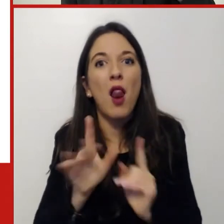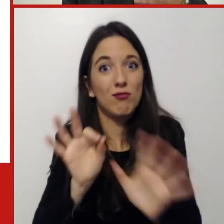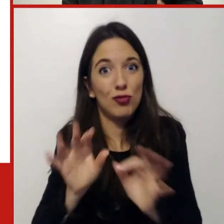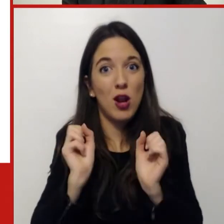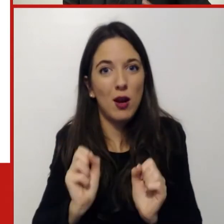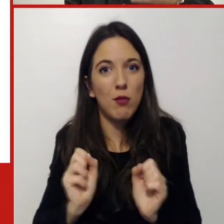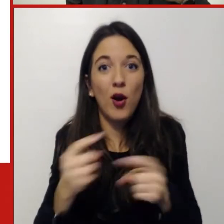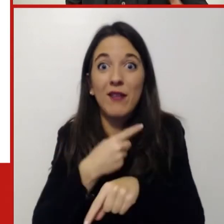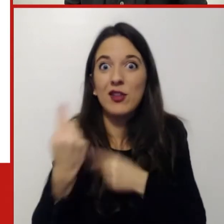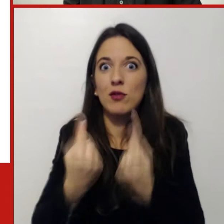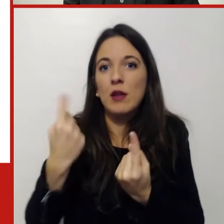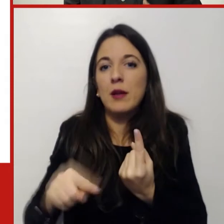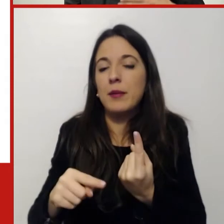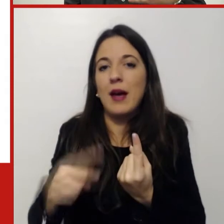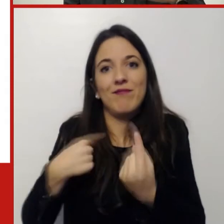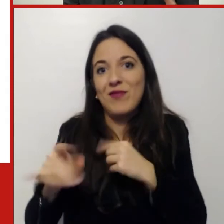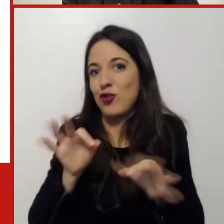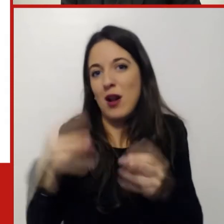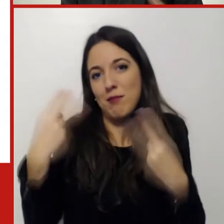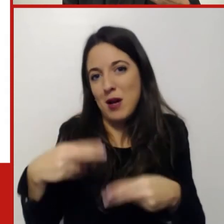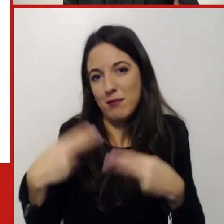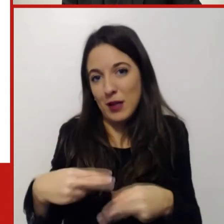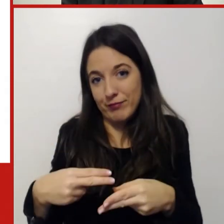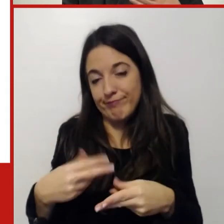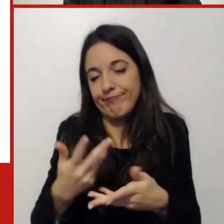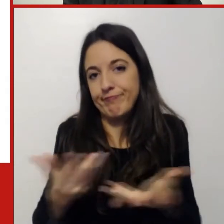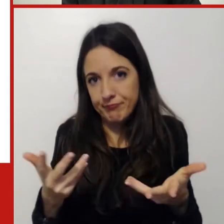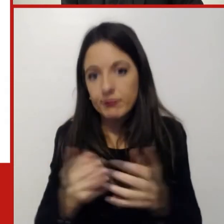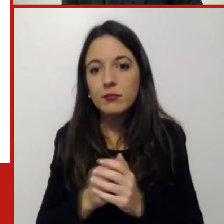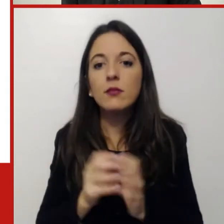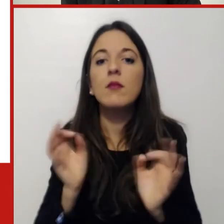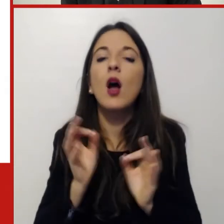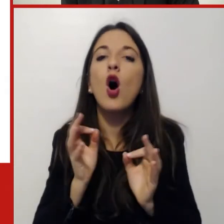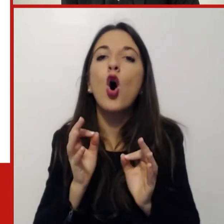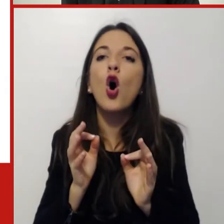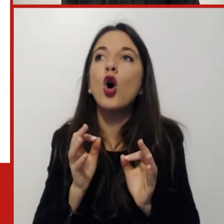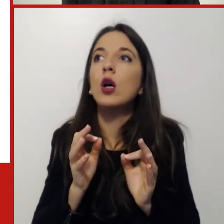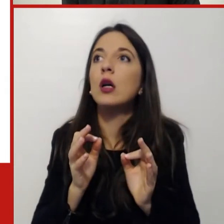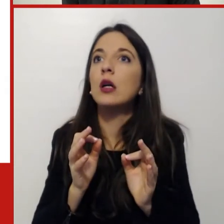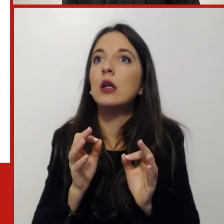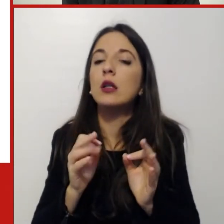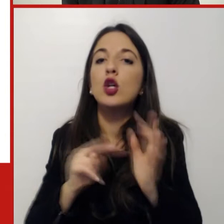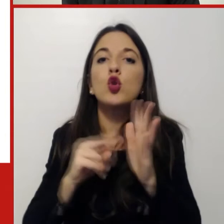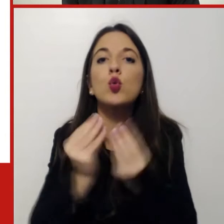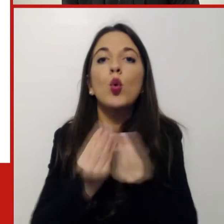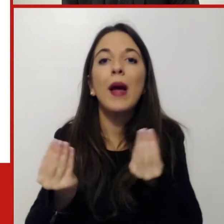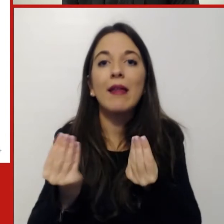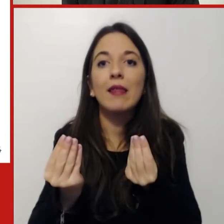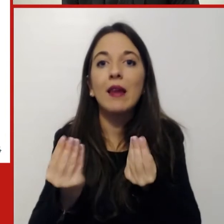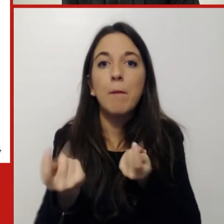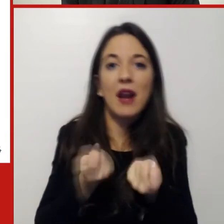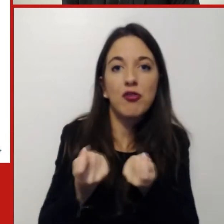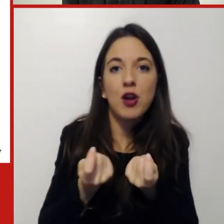graduale percorso di cambiamento degli strumenti manageriali, organizzativi, evidentemente, non è stato possibile